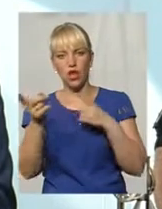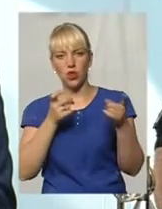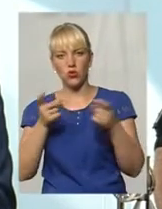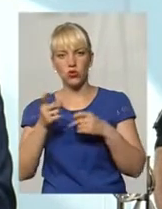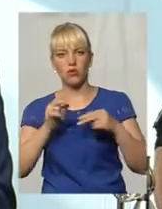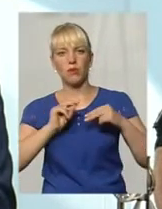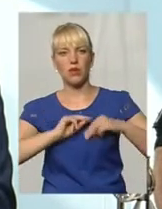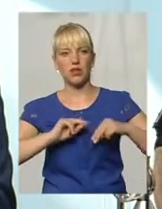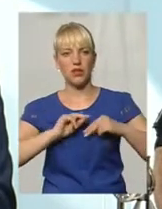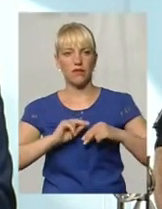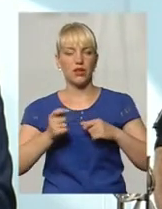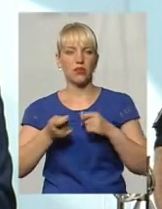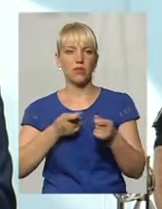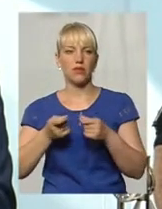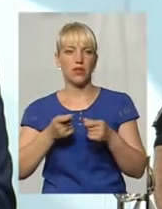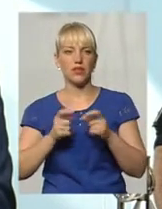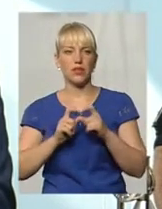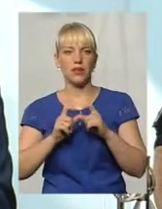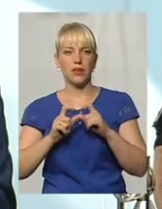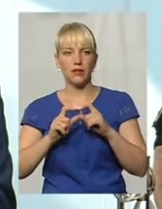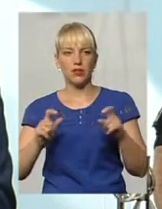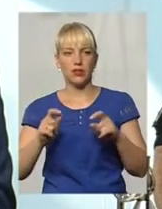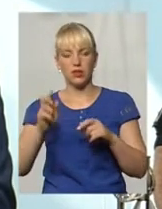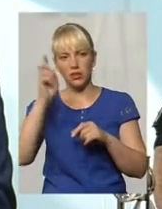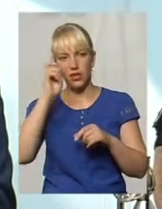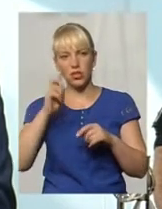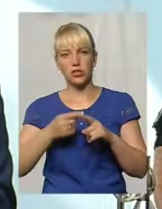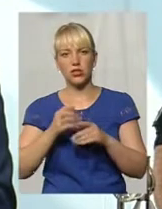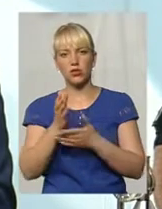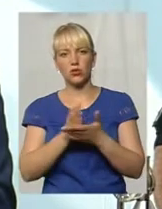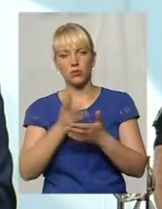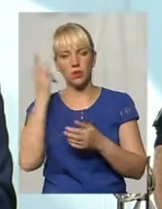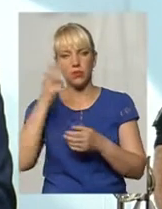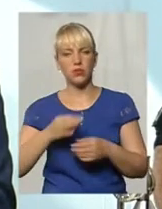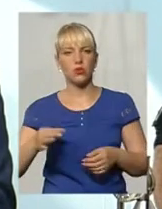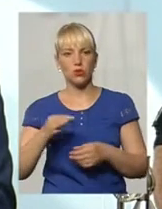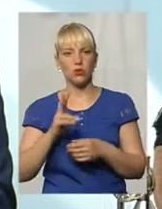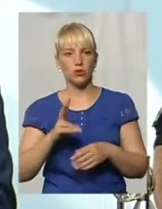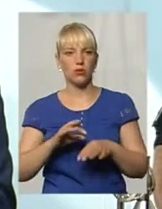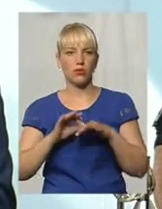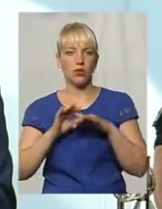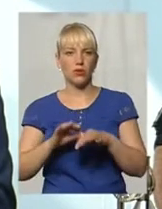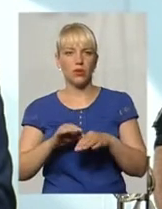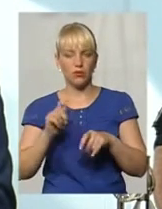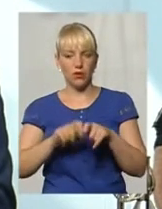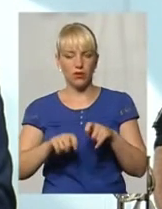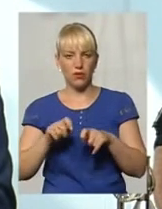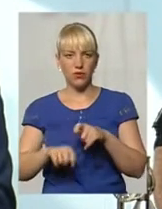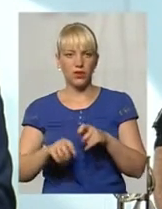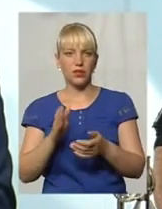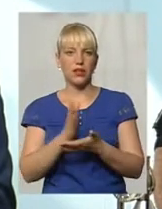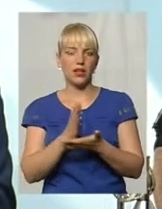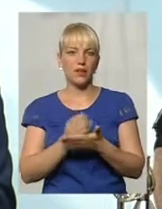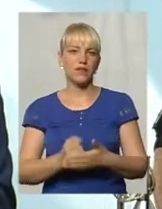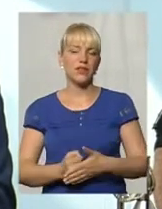Держгадитслужби Хмельницької області, які перевірили наявність підстав,